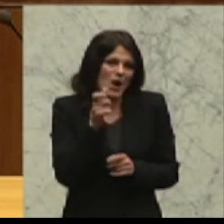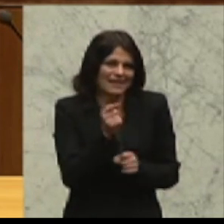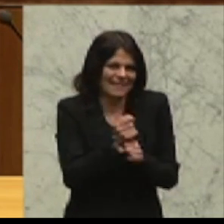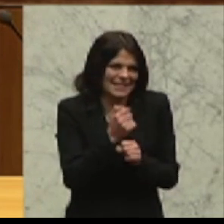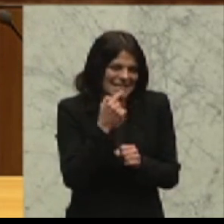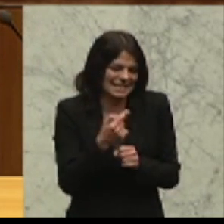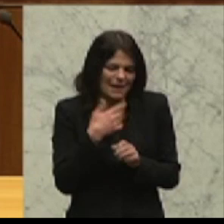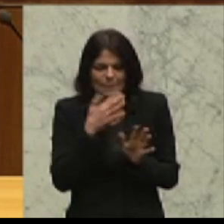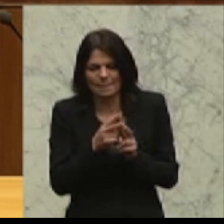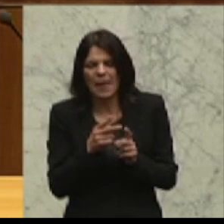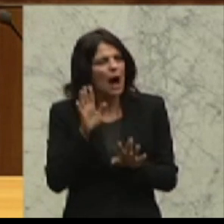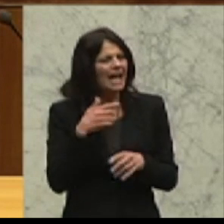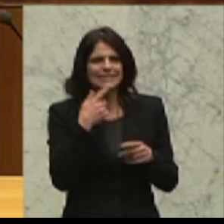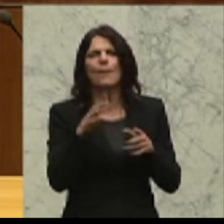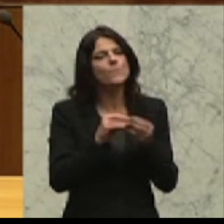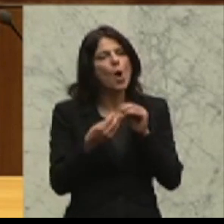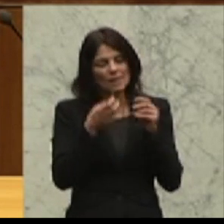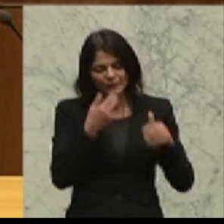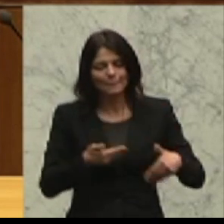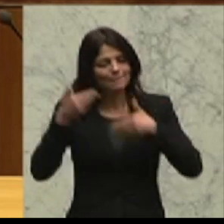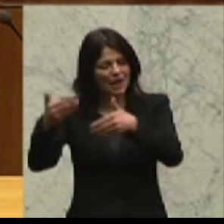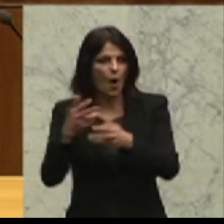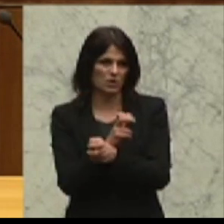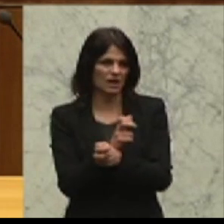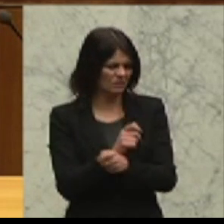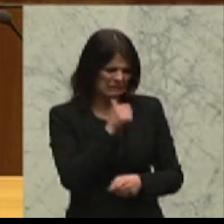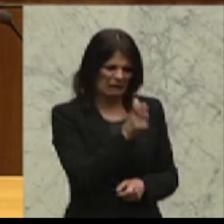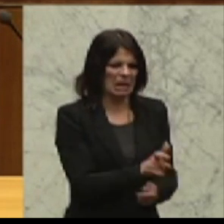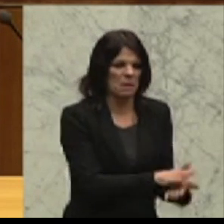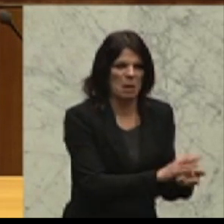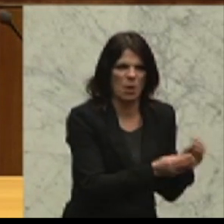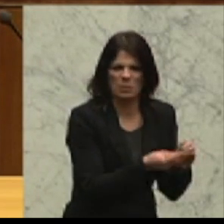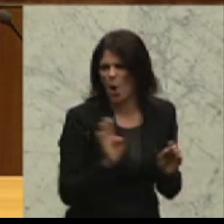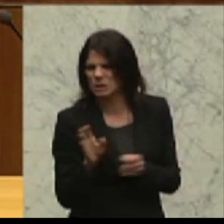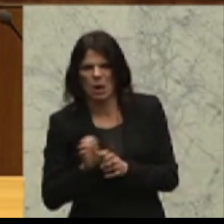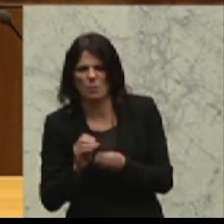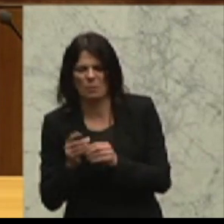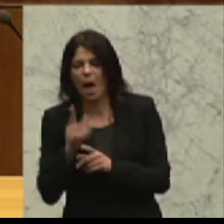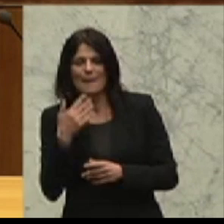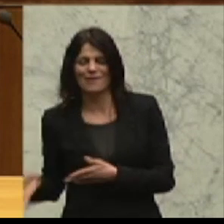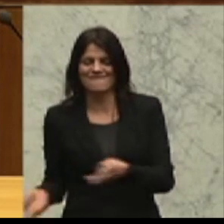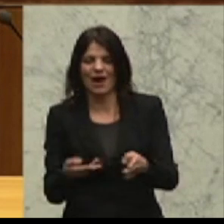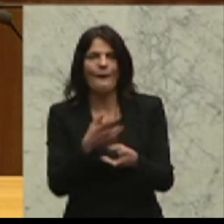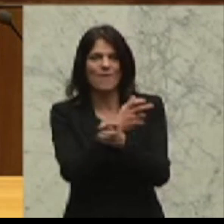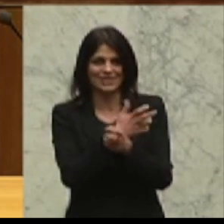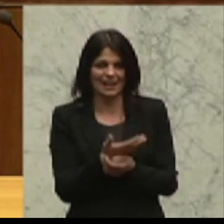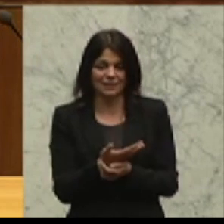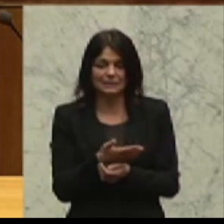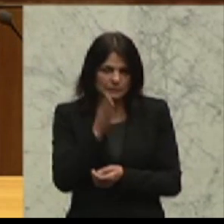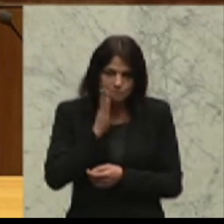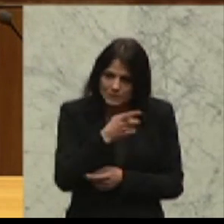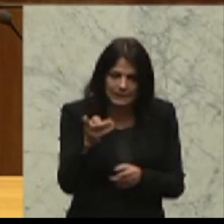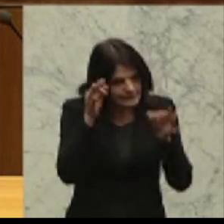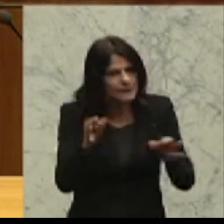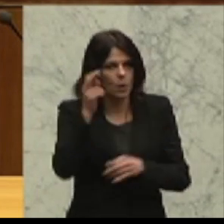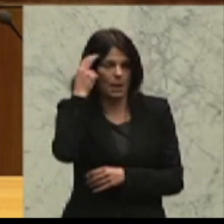nach Österreich zu verlagern und es nicht länger in Italien oder irgendwo in Osteuropa zu haben. Darüber ersuche ich sie einmal ernsthaft nachzudenken und wirklich